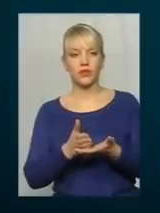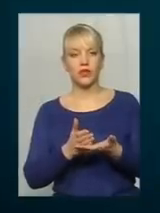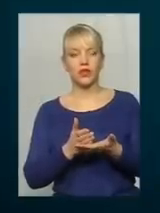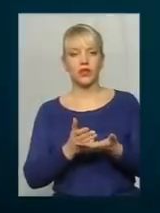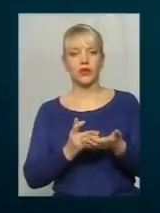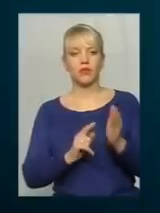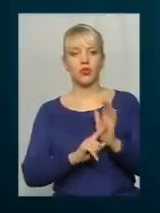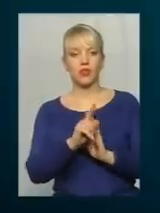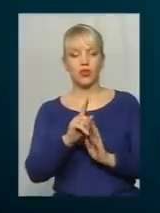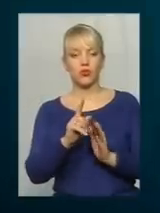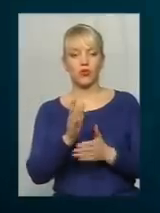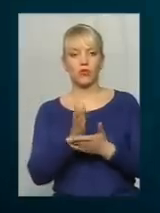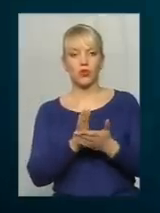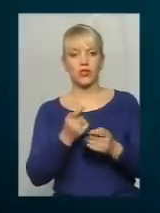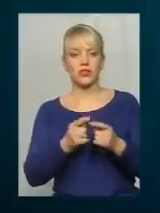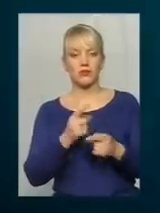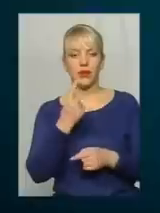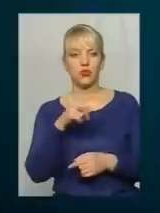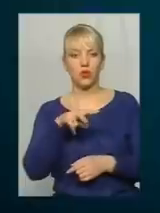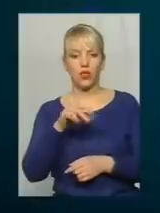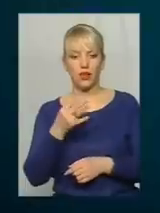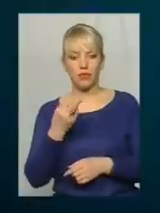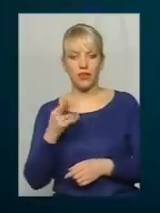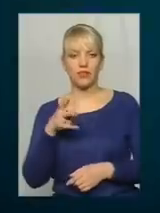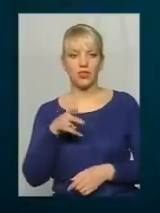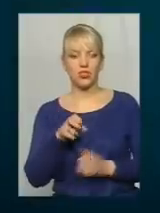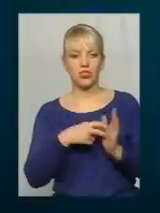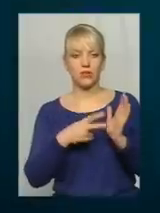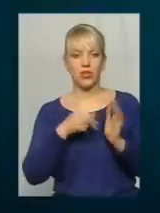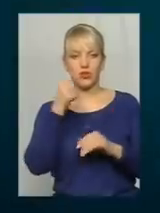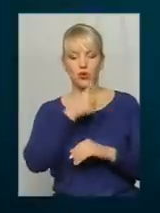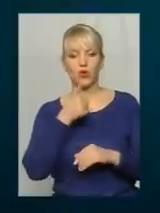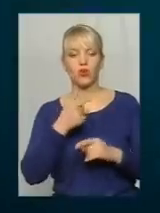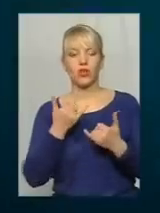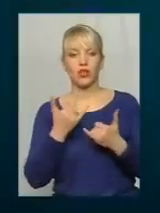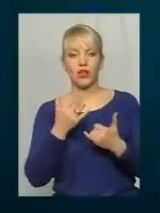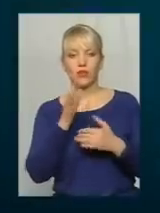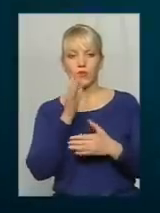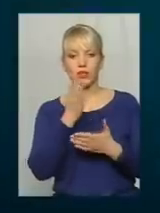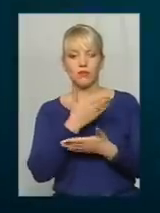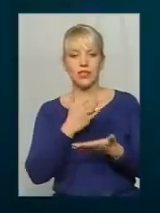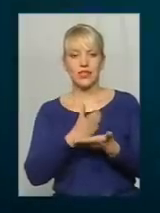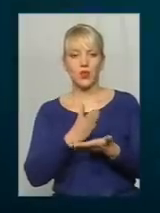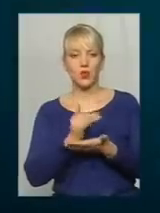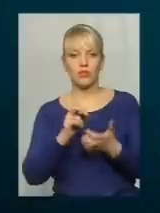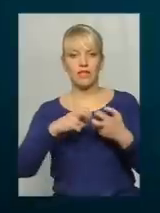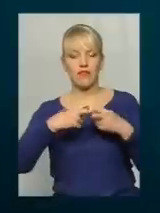перше липня 2017 року. На даний момент ми знаходимося в Івано-Франківську, в Києві,